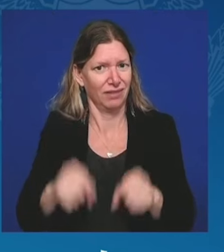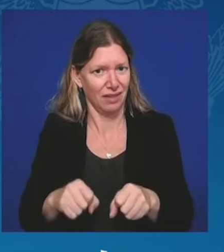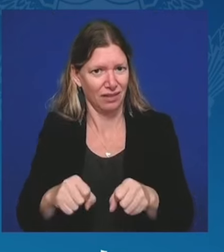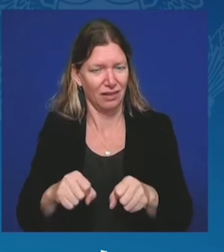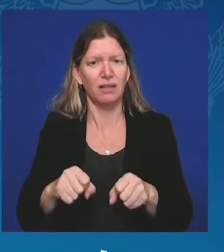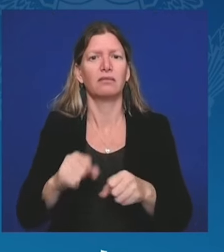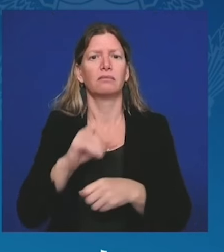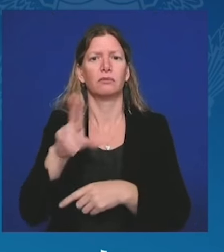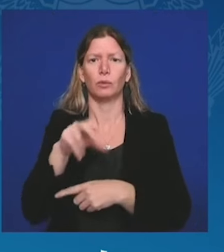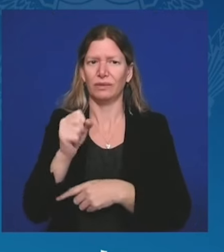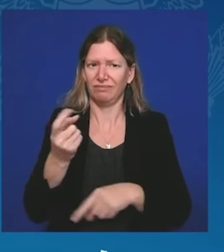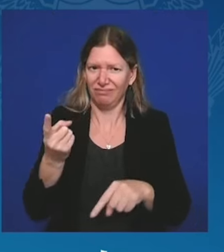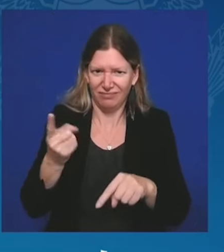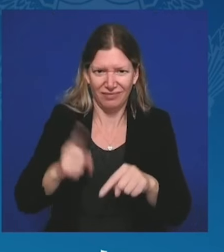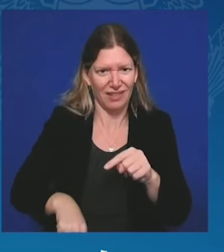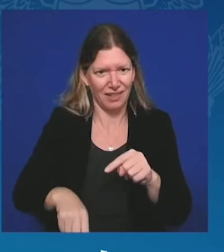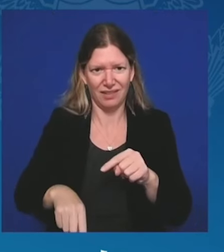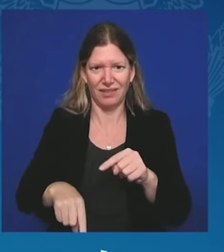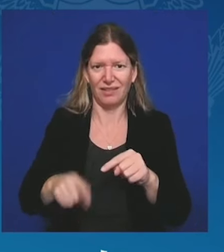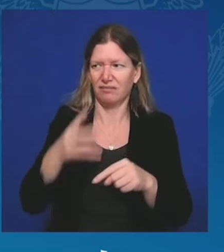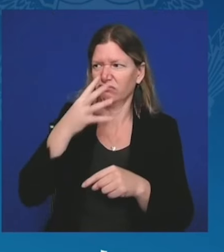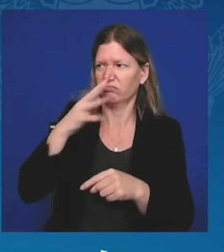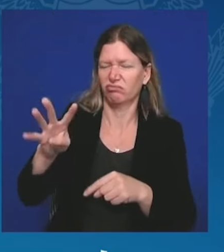Izolacja nie jest osłoną.